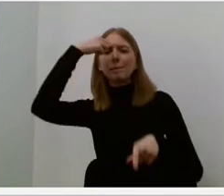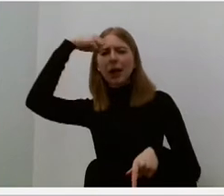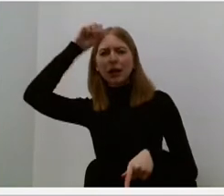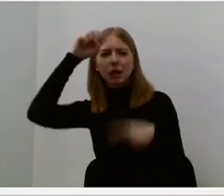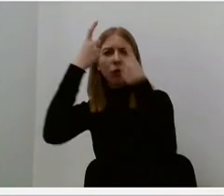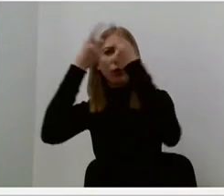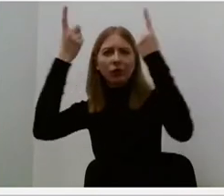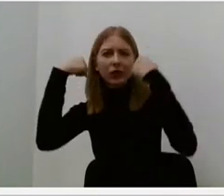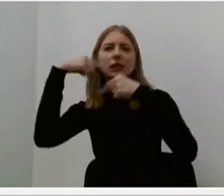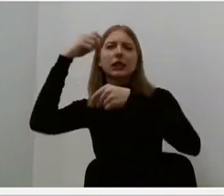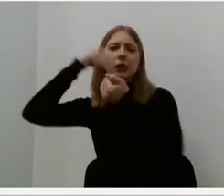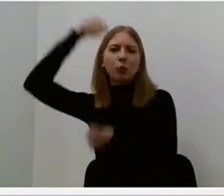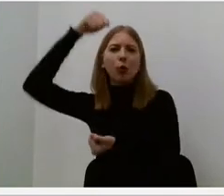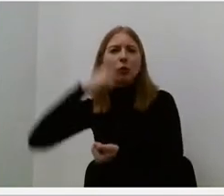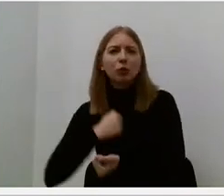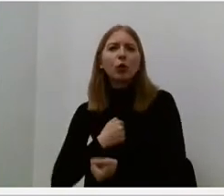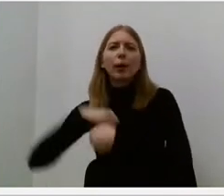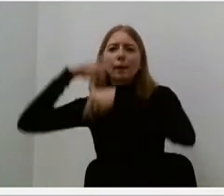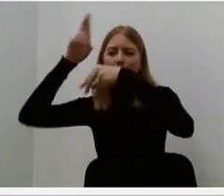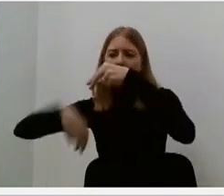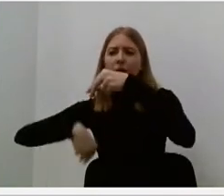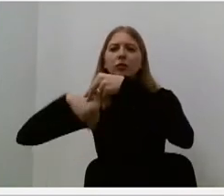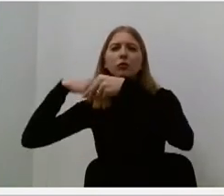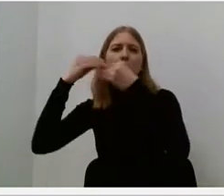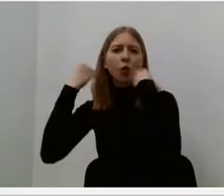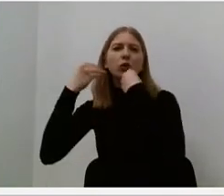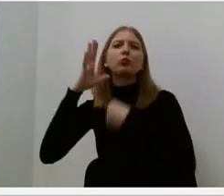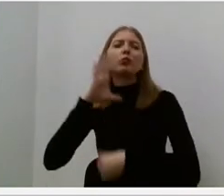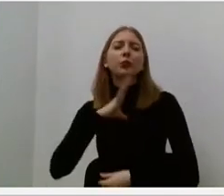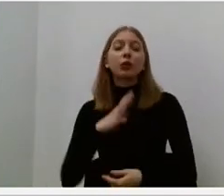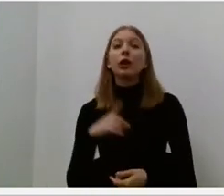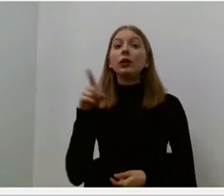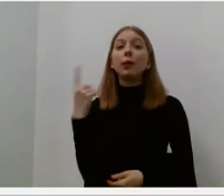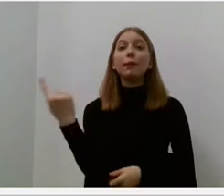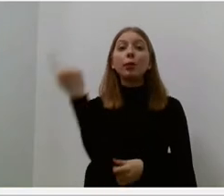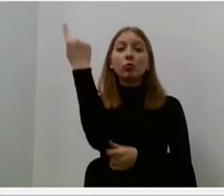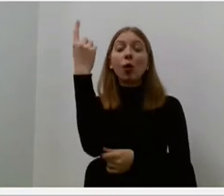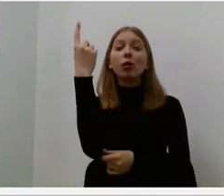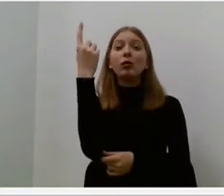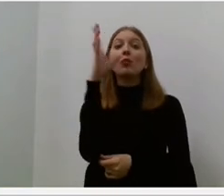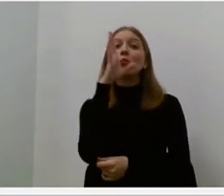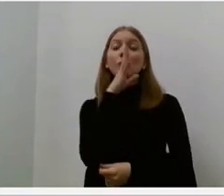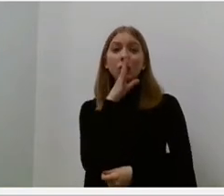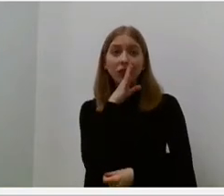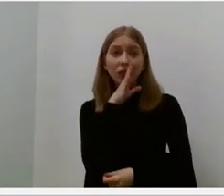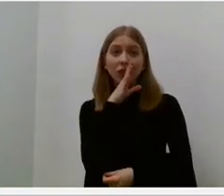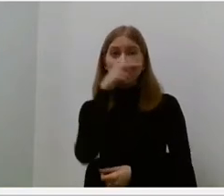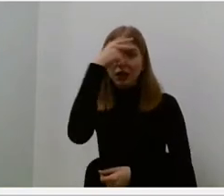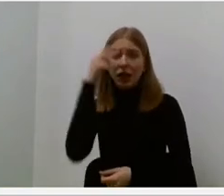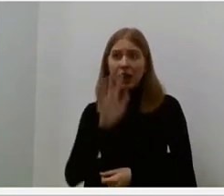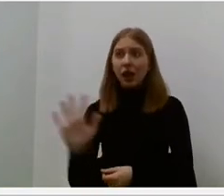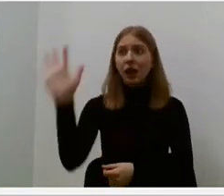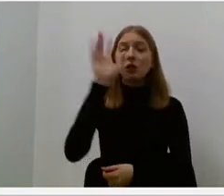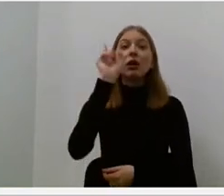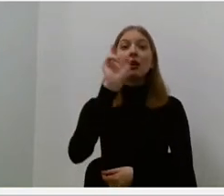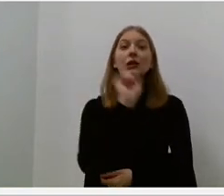Veronika, jie nulaitytė alsikienė, buvo pirmoji moteris Lietuvoje apsigynusi medicinos